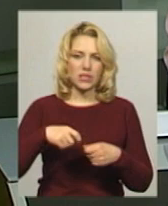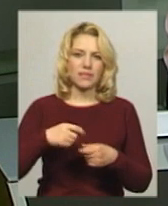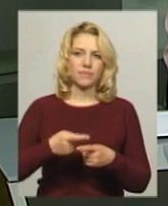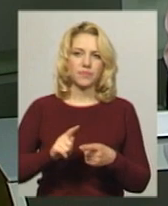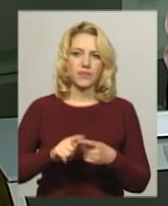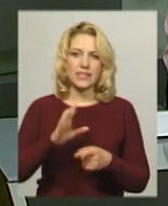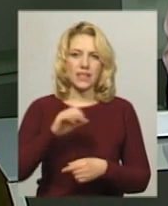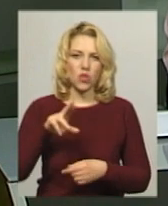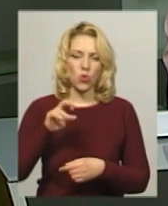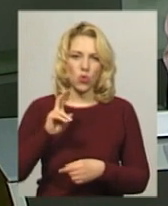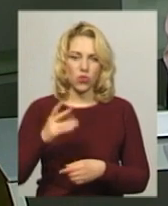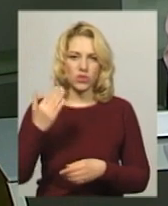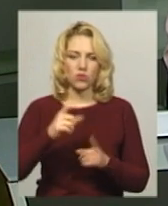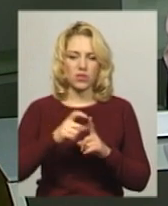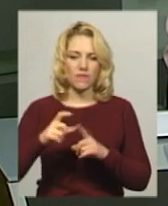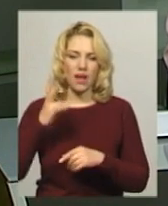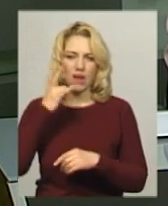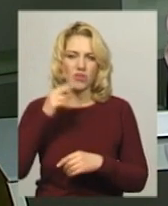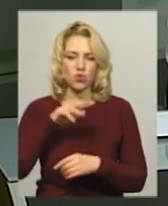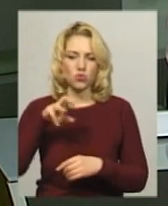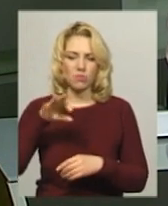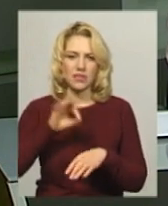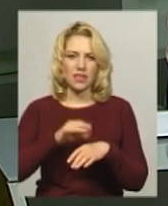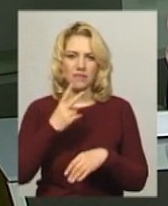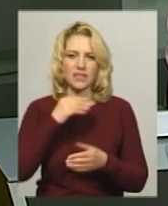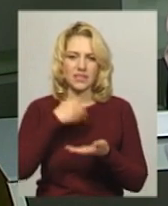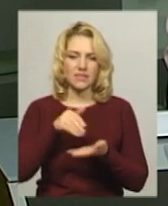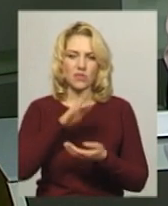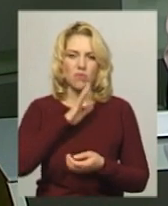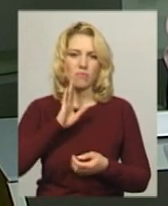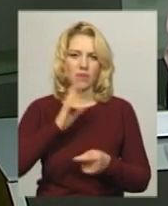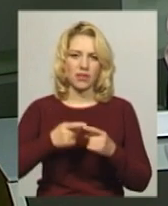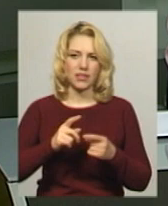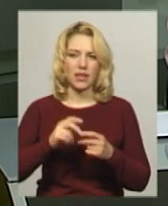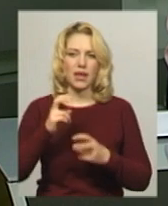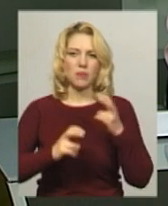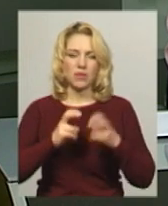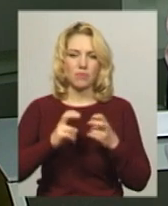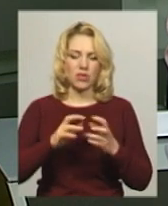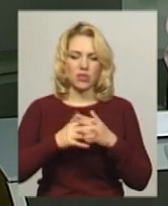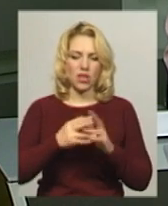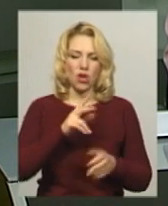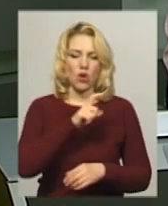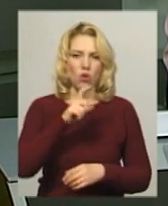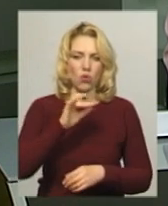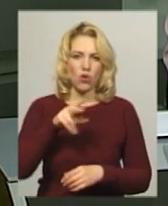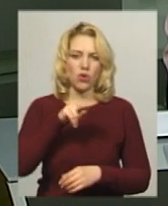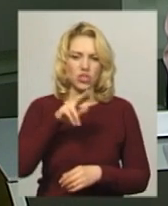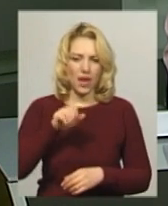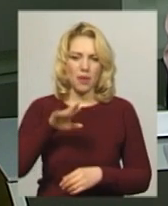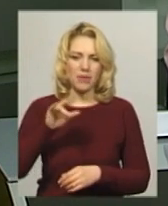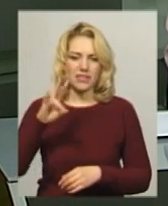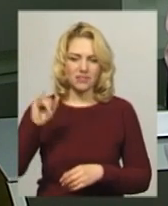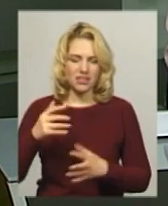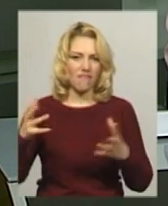Садовюк. За його словами, на африканку захворіло дві свиноматки в тваринному комплексі підприємства села Почапинці. Ветеринарний лікар господарства